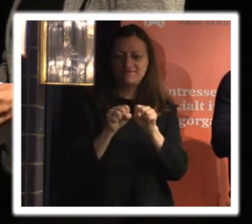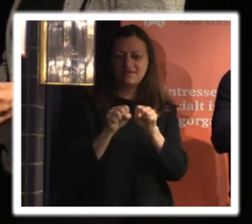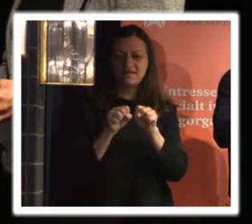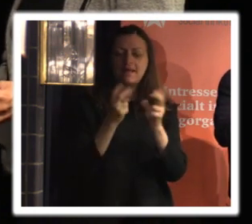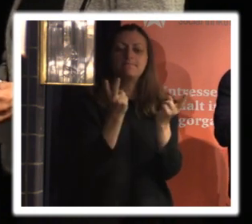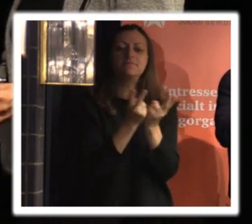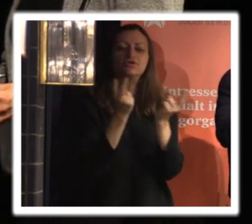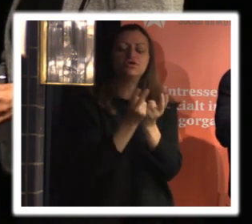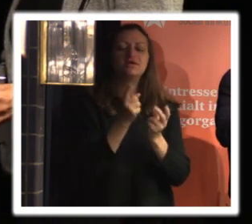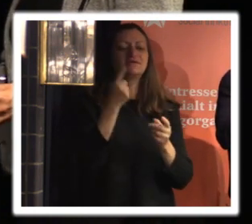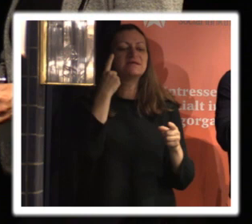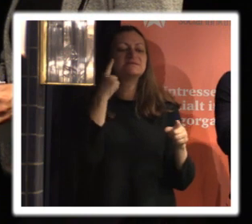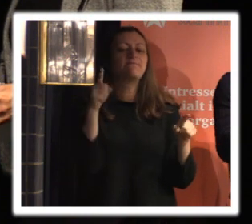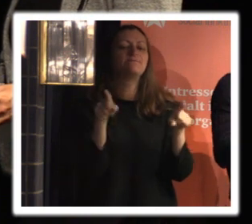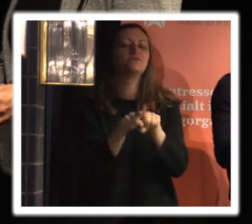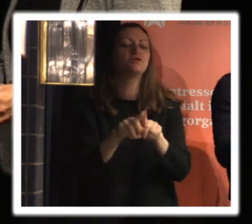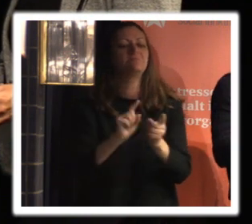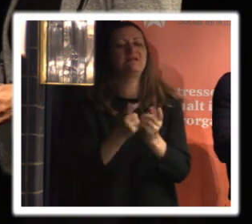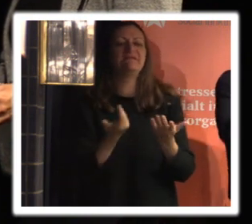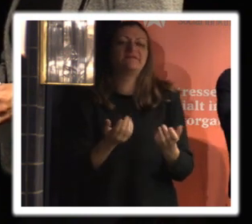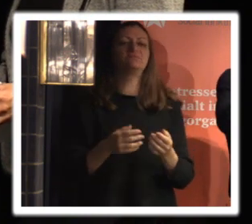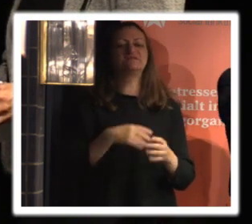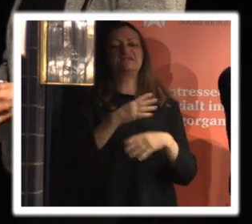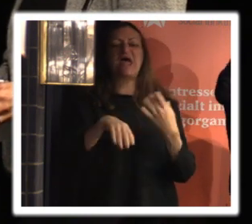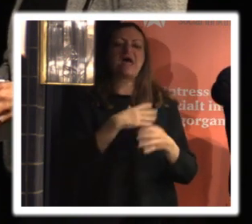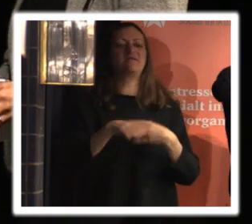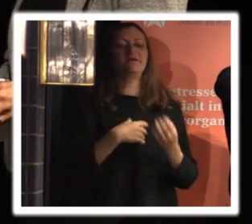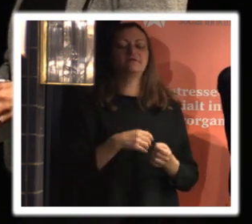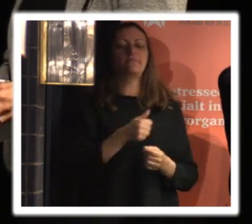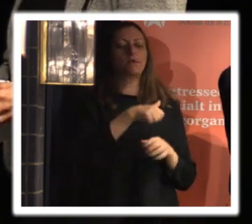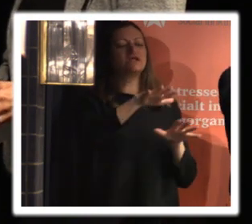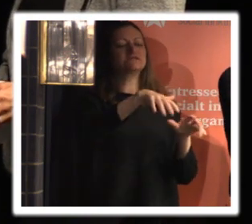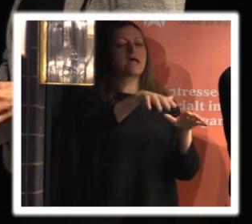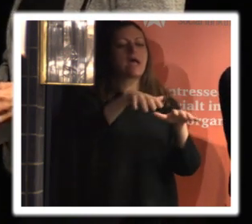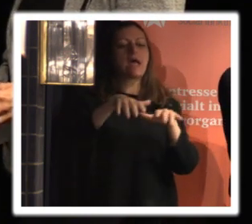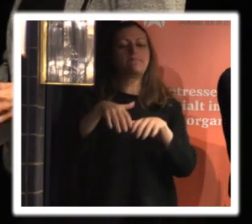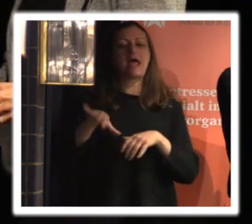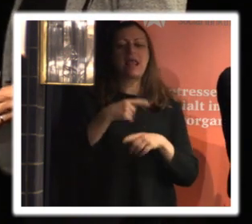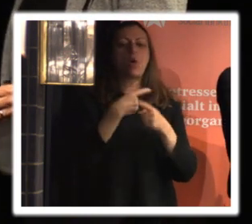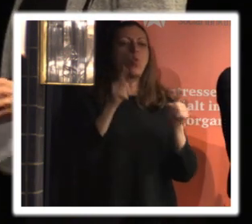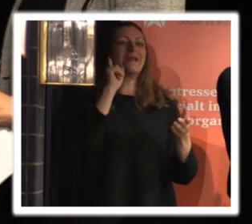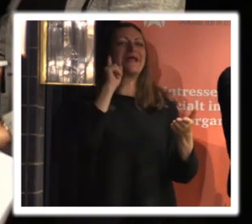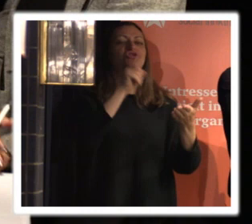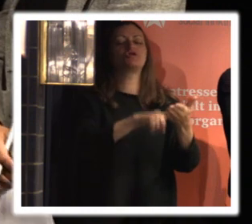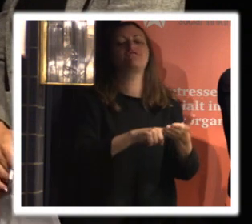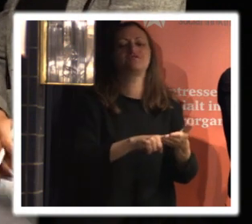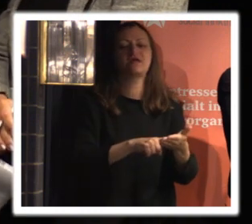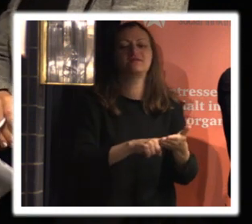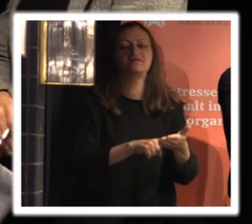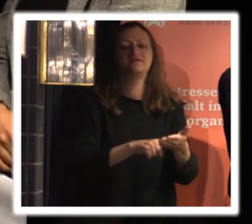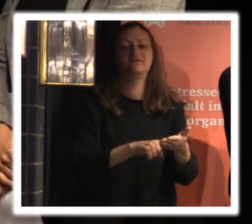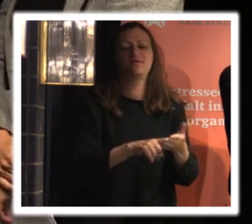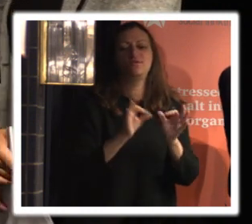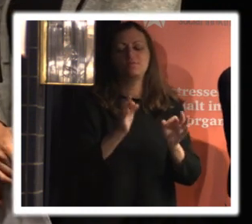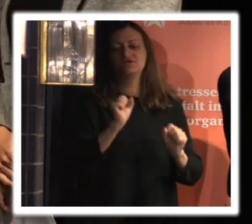samtycket kan bli lite slämtrianmässigt alltså man samlar i stort sett alla syften man har för behandlingen av